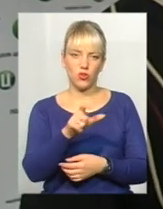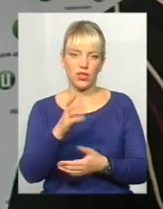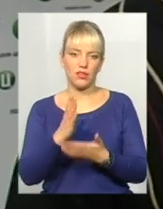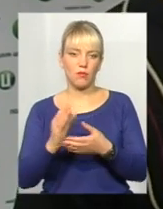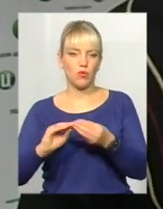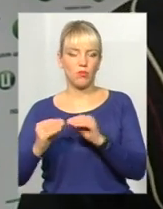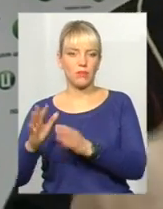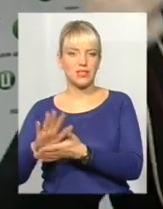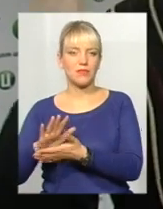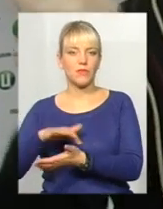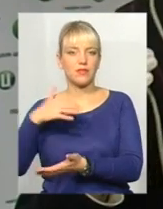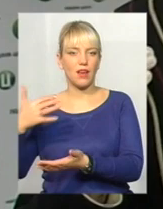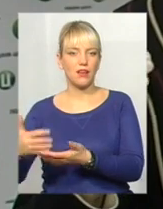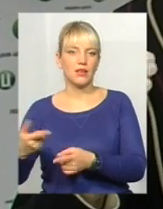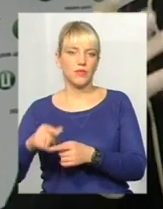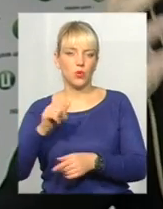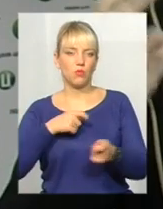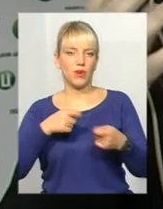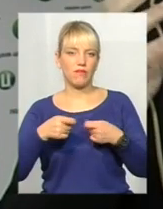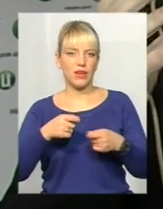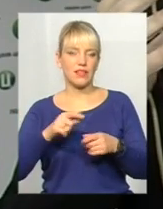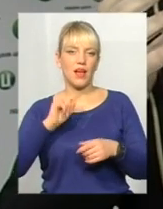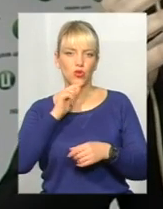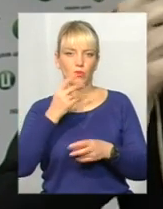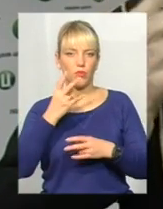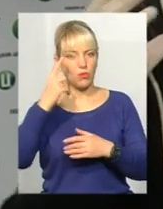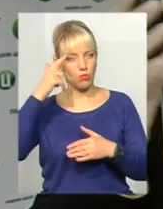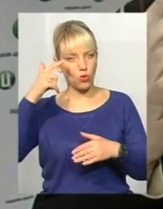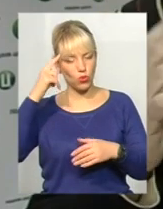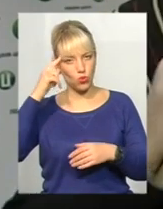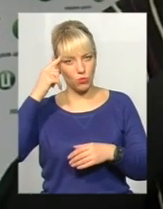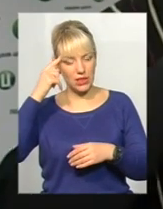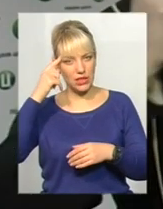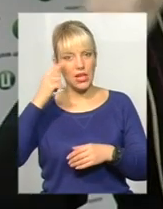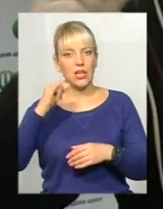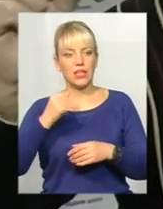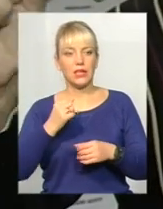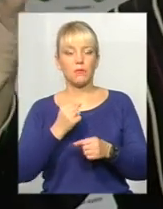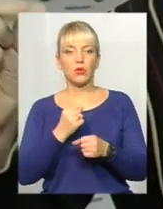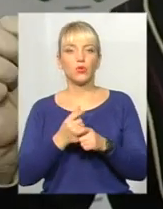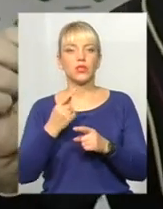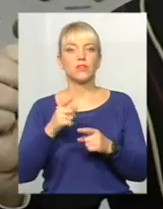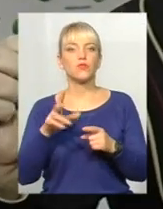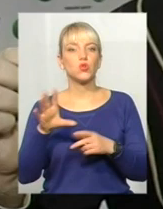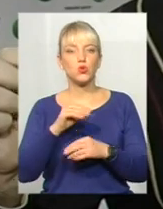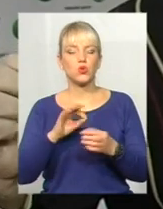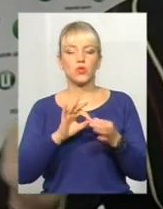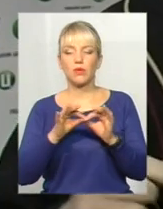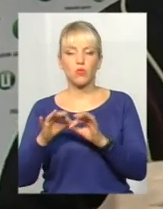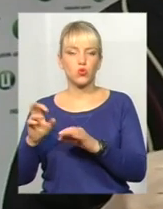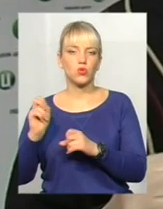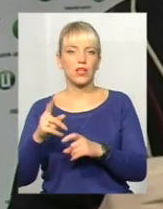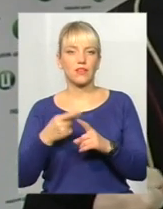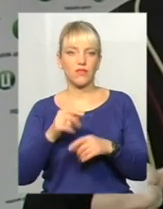проблема сміття. Управління економіки це має продумати і продумати всю цепочку, щоб вигодно було на кожному.